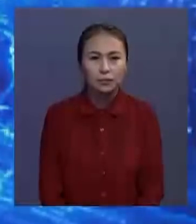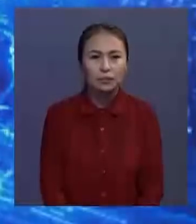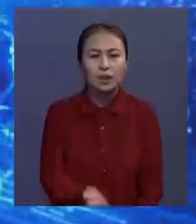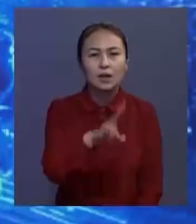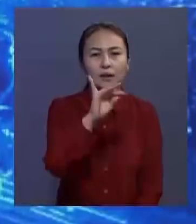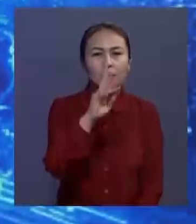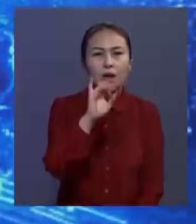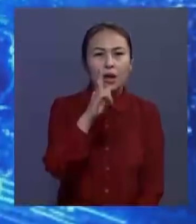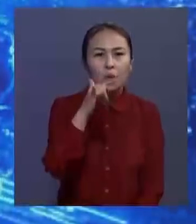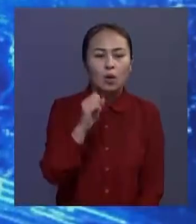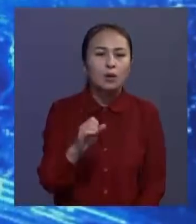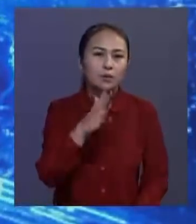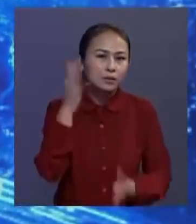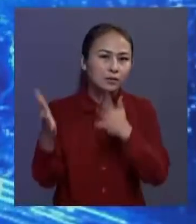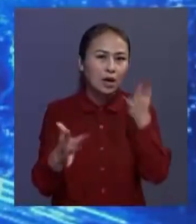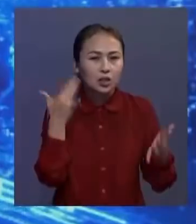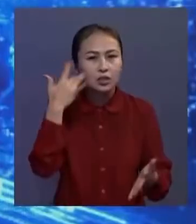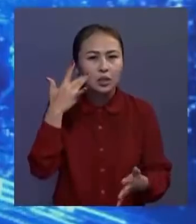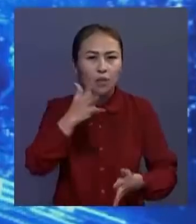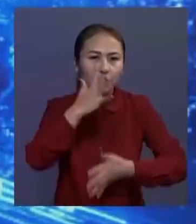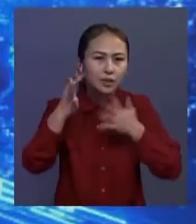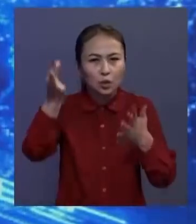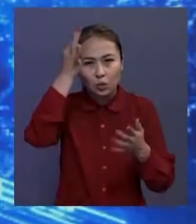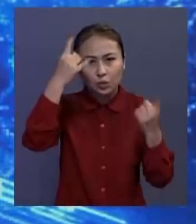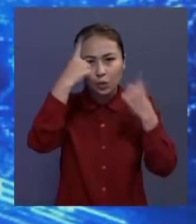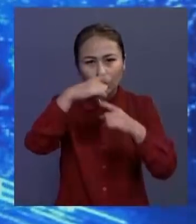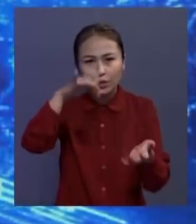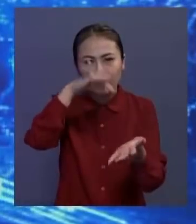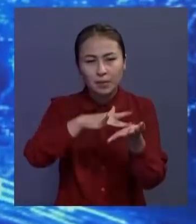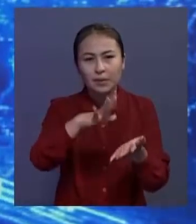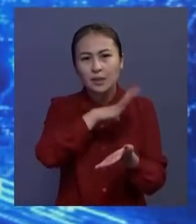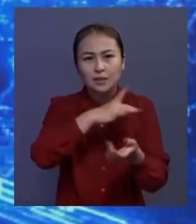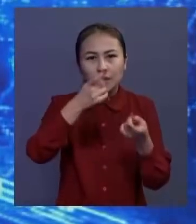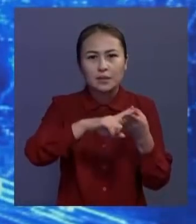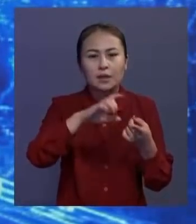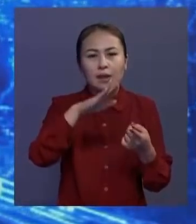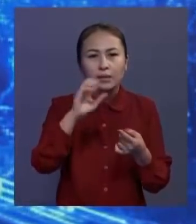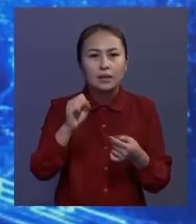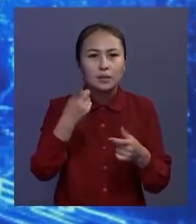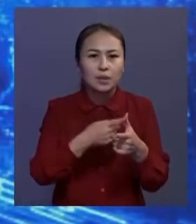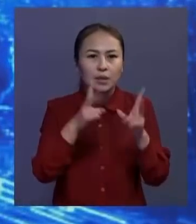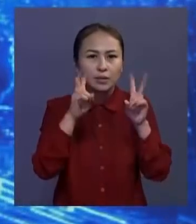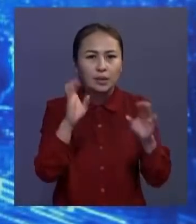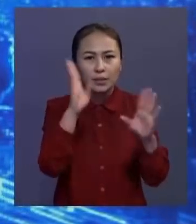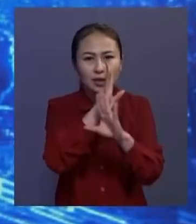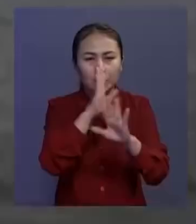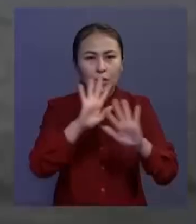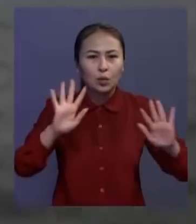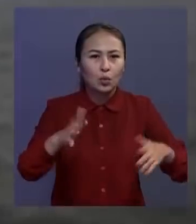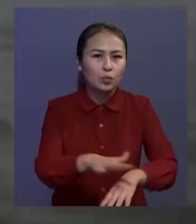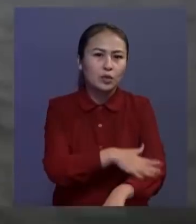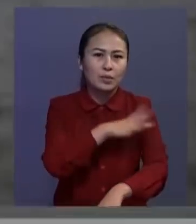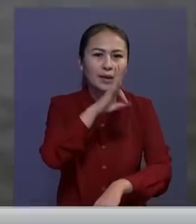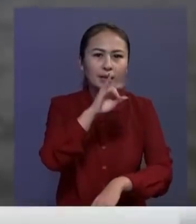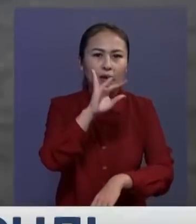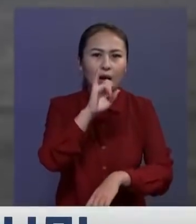Никарагуаға Алапат Даул қауіпі түнді. Ақштың Даулды ескерту ұлттық орталығының мәліметіне сәйке, Сета Деваталатын Тавиға тапаты